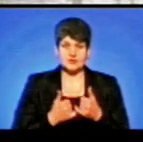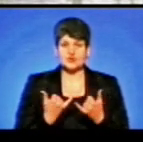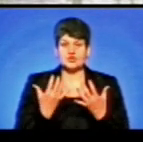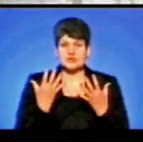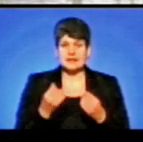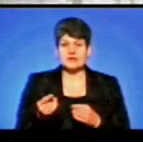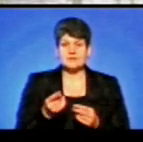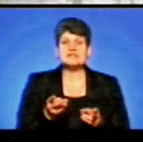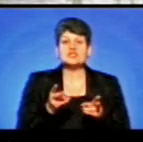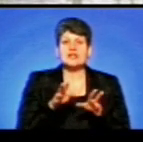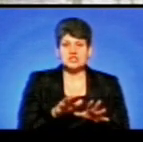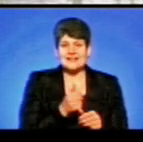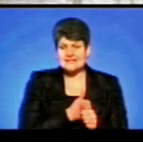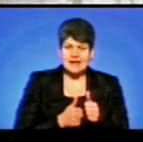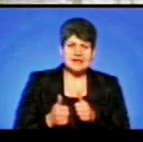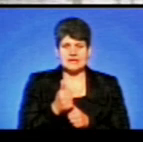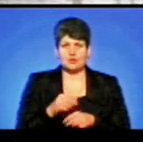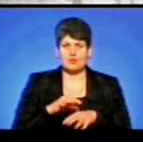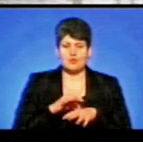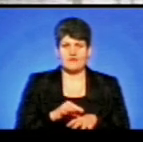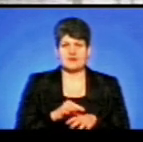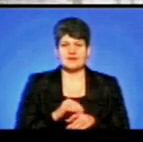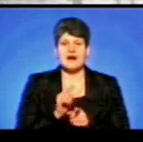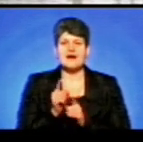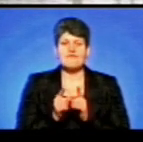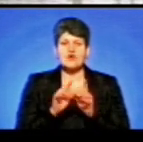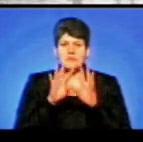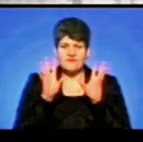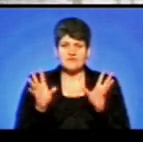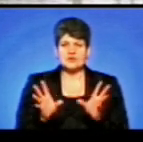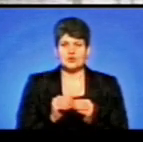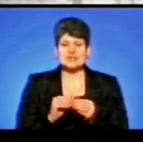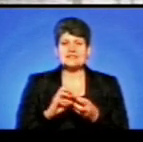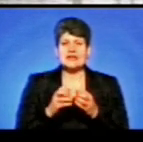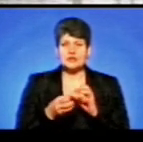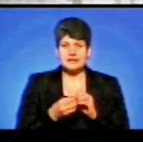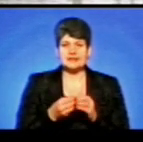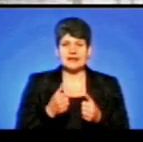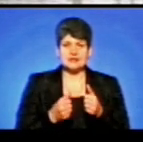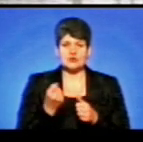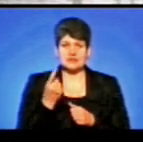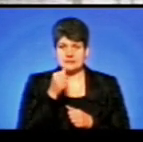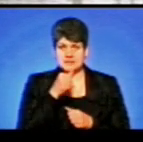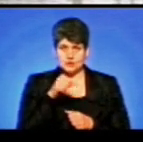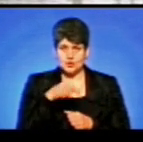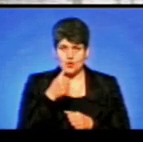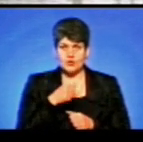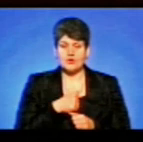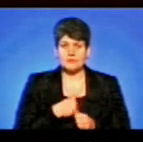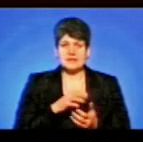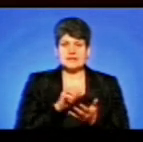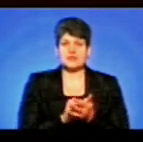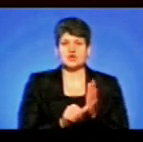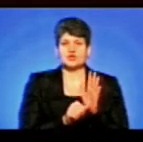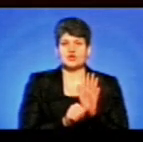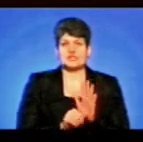Тернопільщина залишається лідером проведення адмінреформи в цілому, і за результатами рейтингу за 11 місяців цього року ми посіли шосте місце.